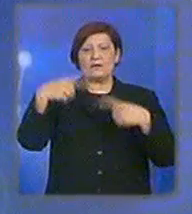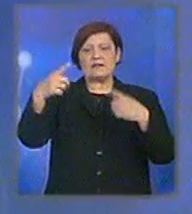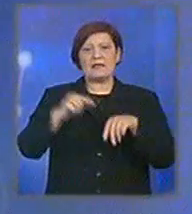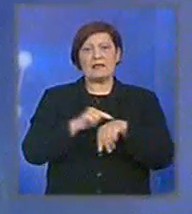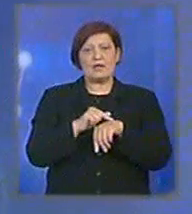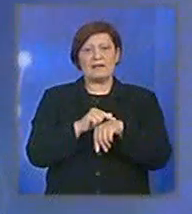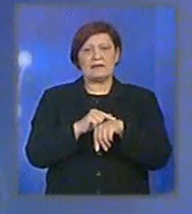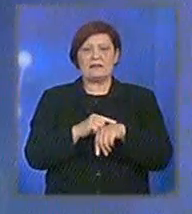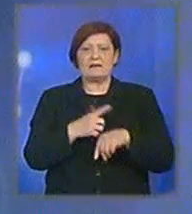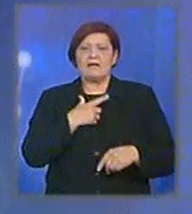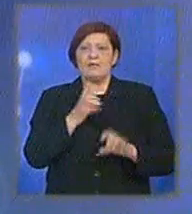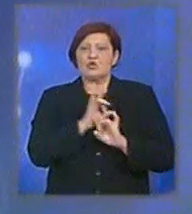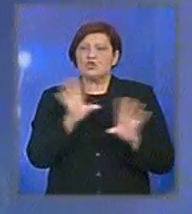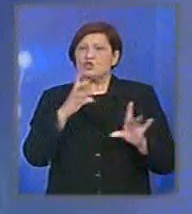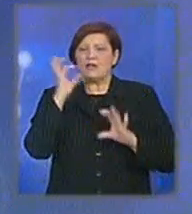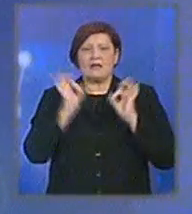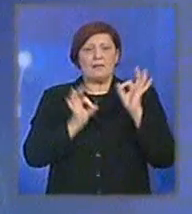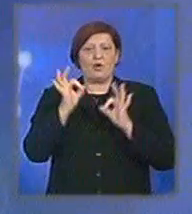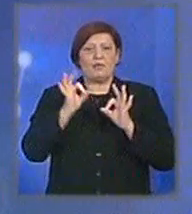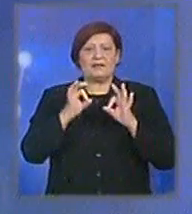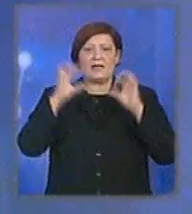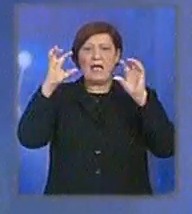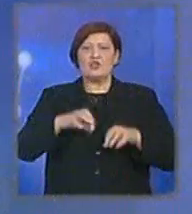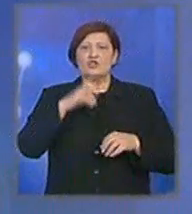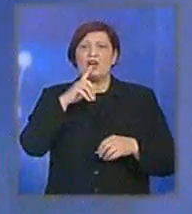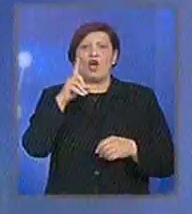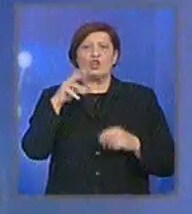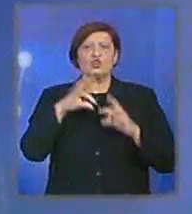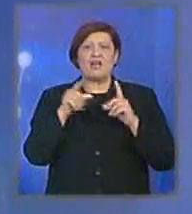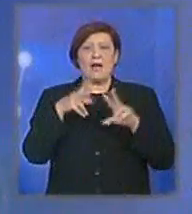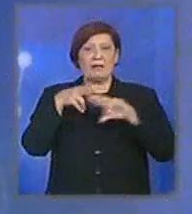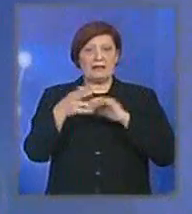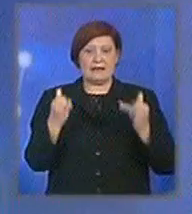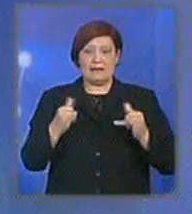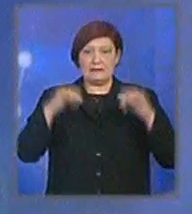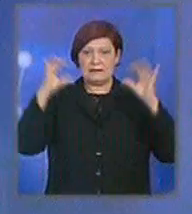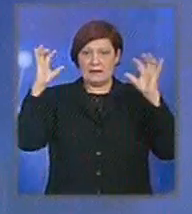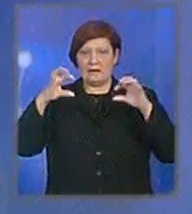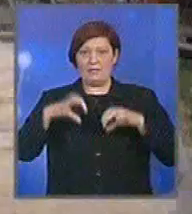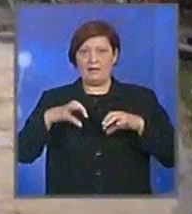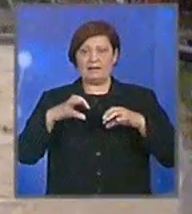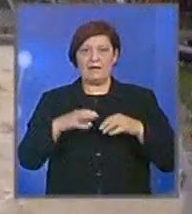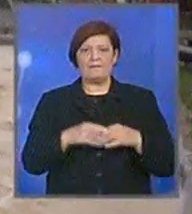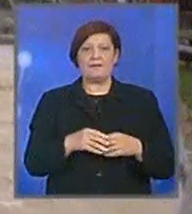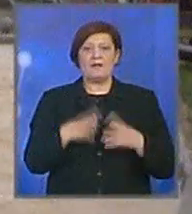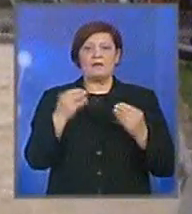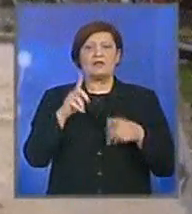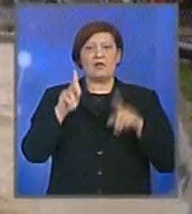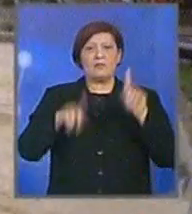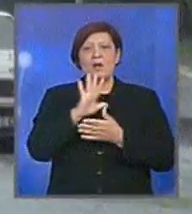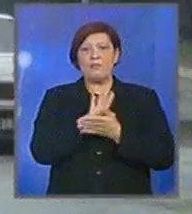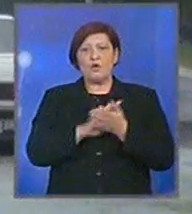Ne možemo ništa da prognoziramo. Kiša je sada u Čašku prestala da pada, namakove ponovo